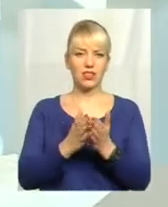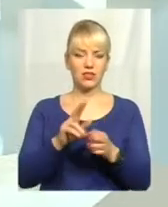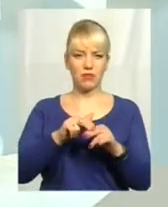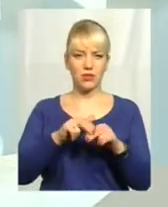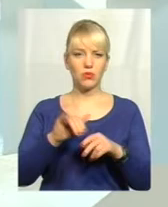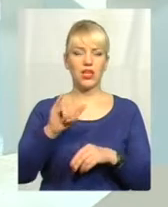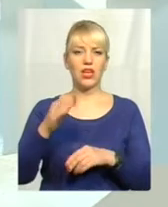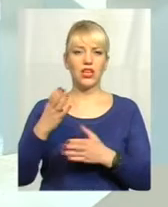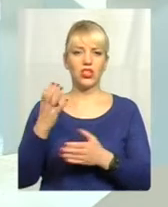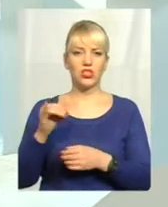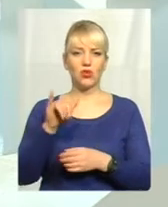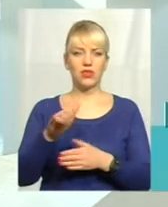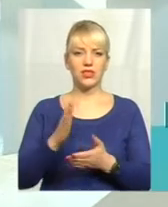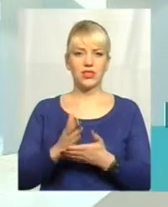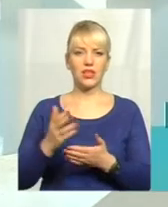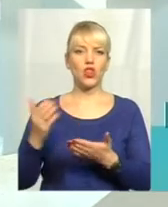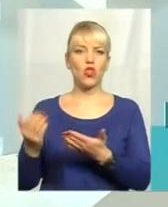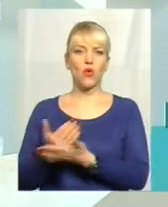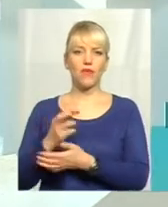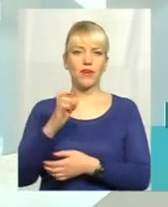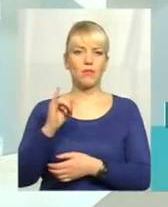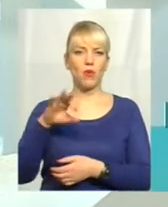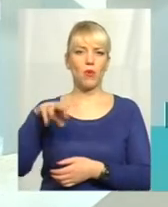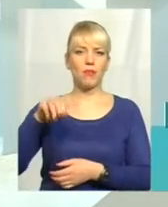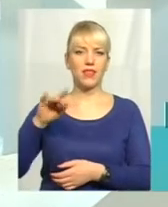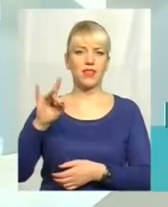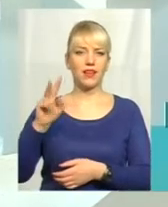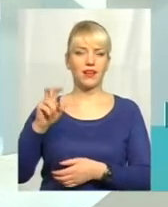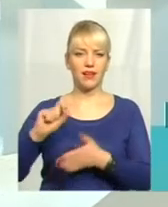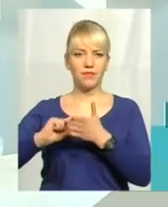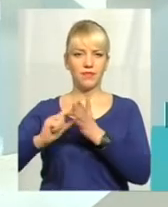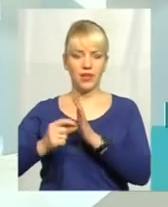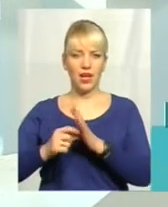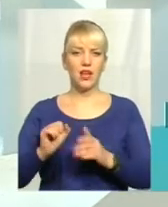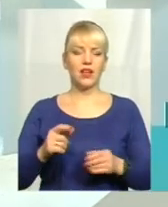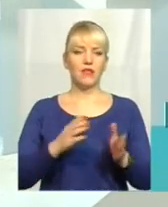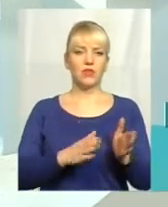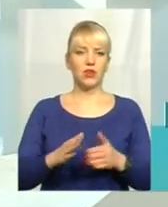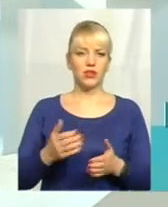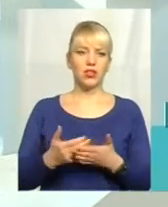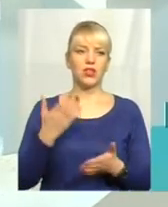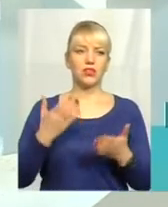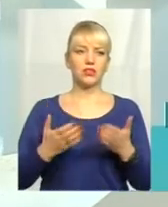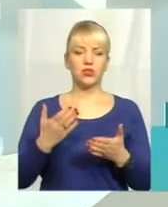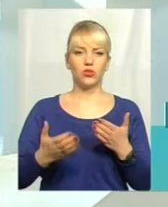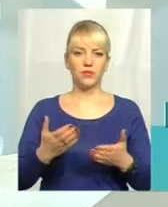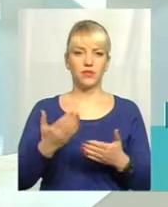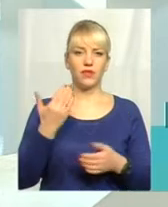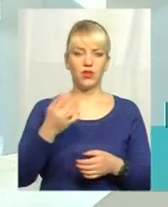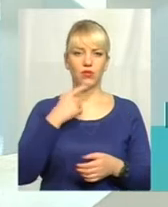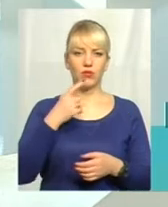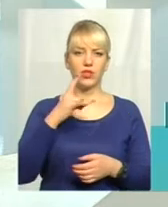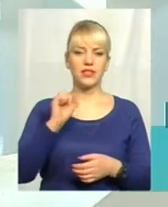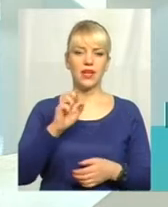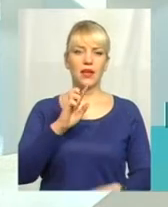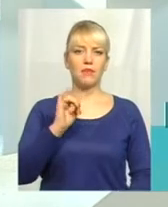є ще в наявності нового зразка, тобто біометрика. Тепер в плані порядку. Звичайно, якщо ми говоримо за